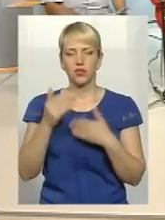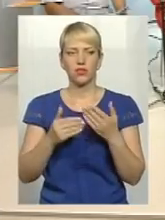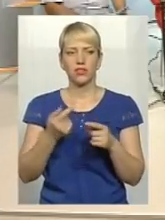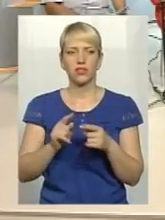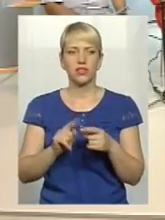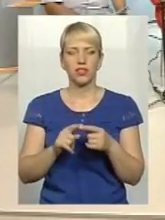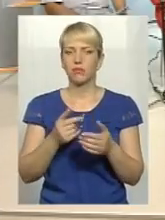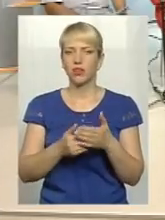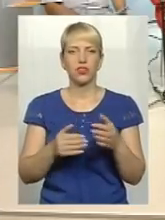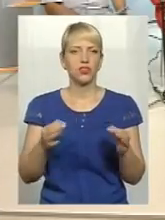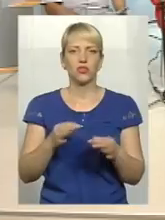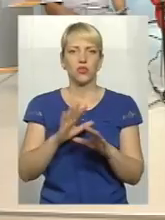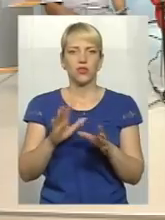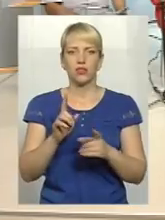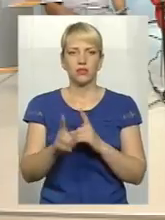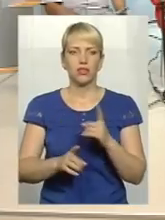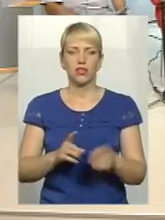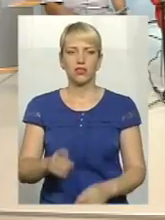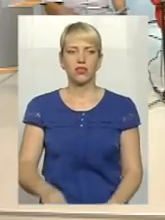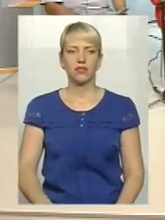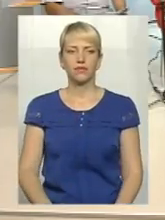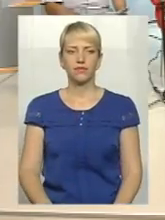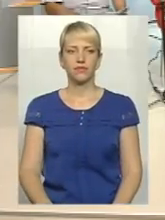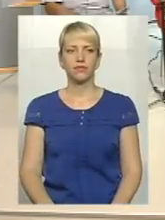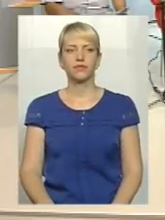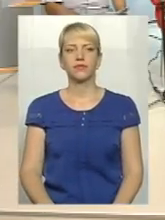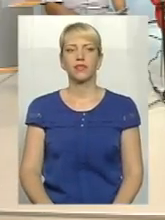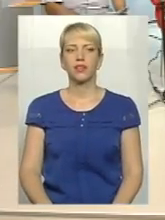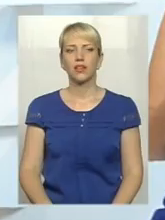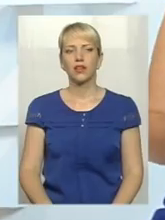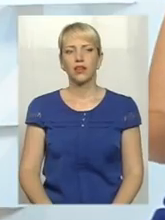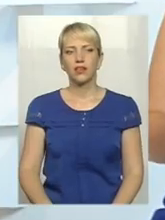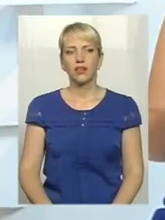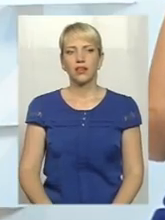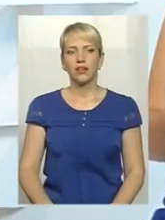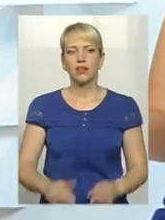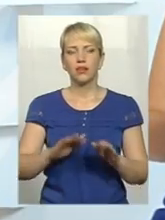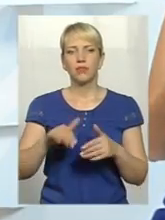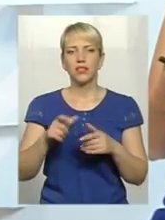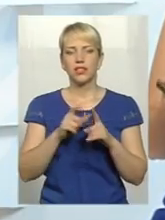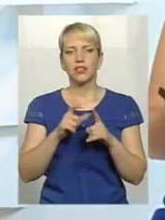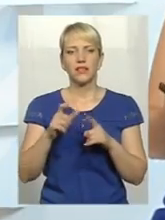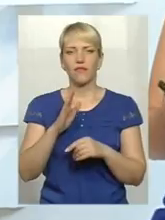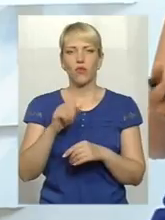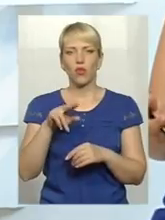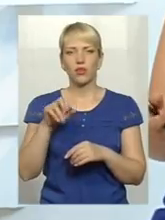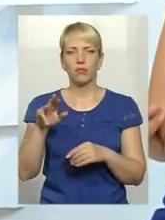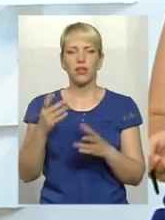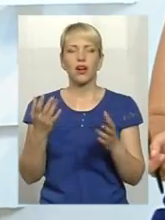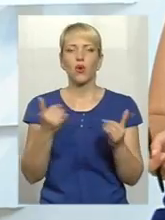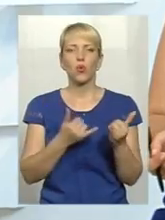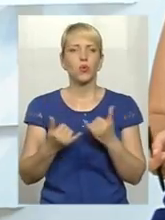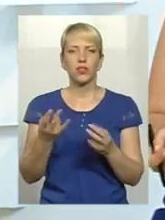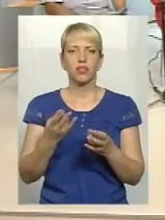сказати, що нічого не звернулося. Дякую. Пані Таїсі, а можливо тоді ви прокоментуєте, після слів пана Володимира, куди ж тоді необхідно